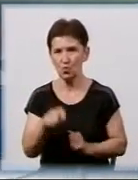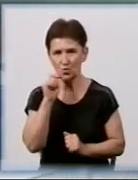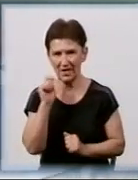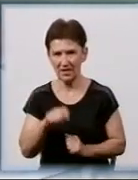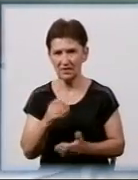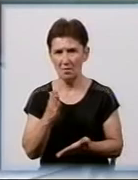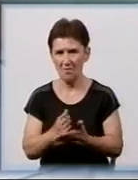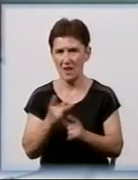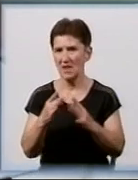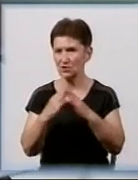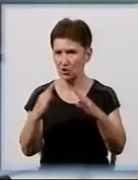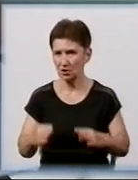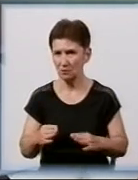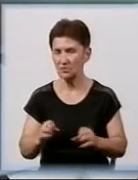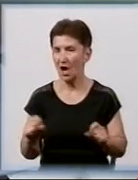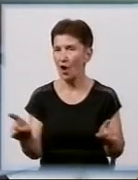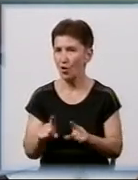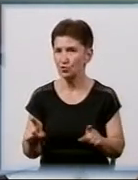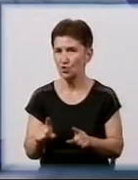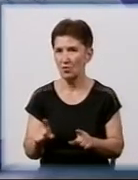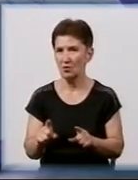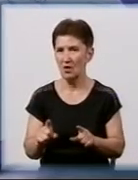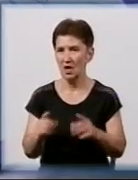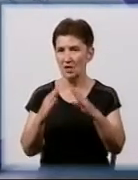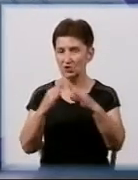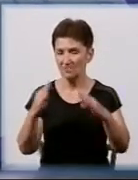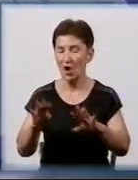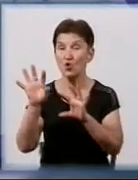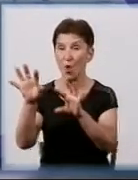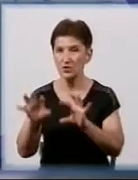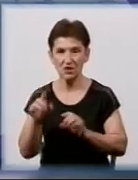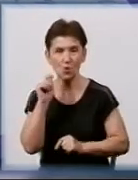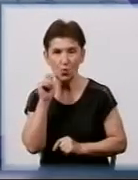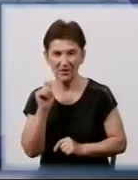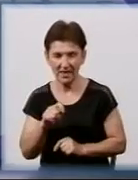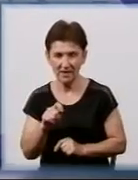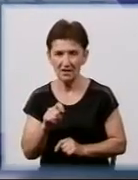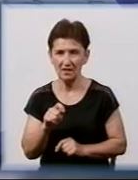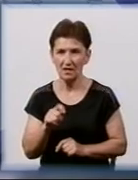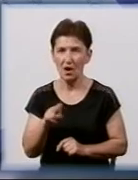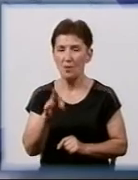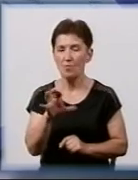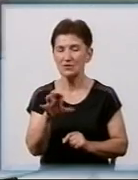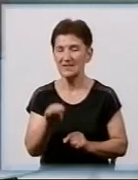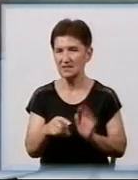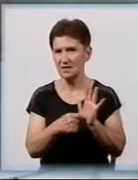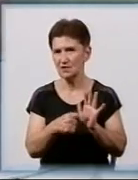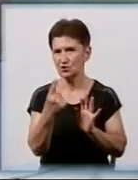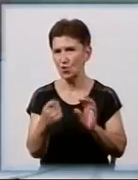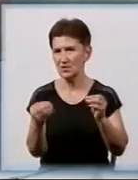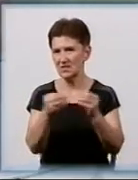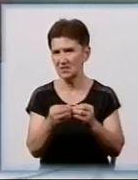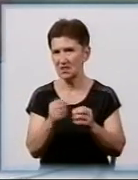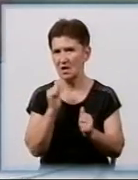право на житло. А от що касається Житлового кодексу України, то по статті 110 кожен